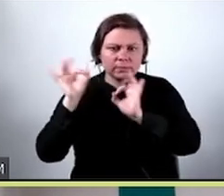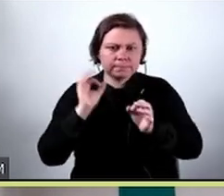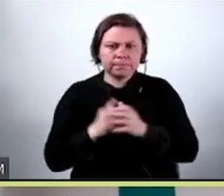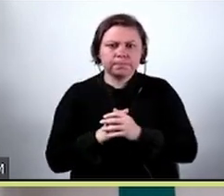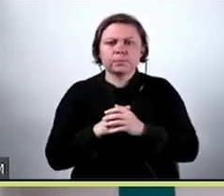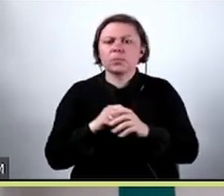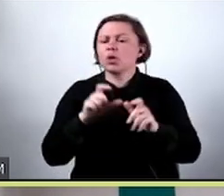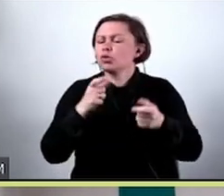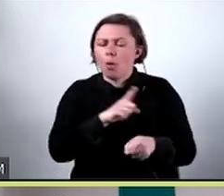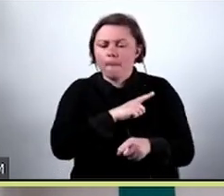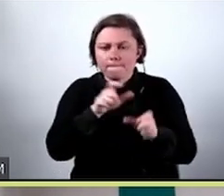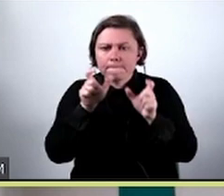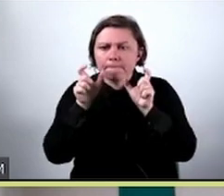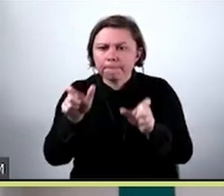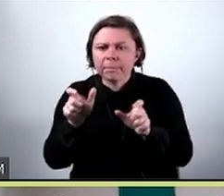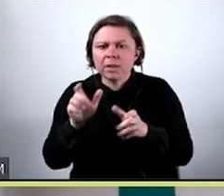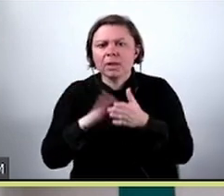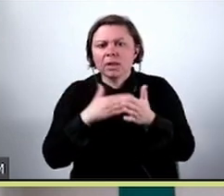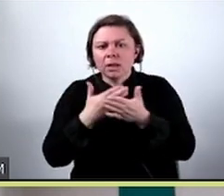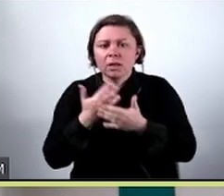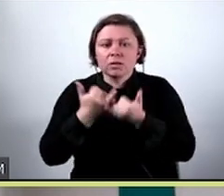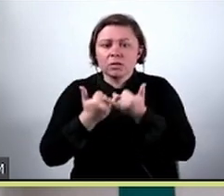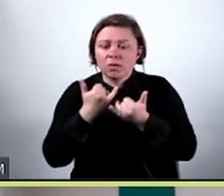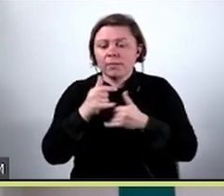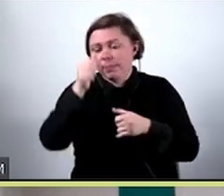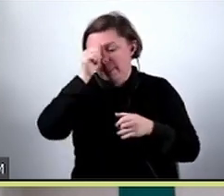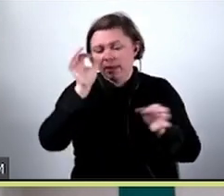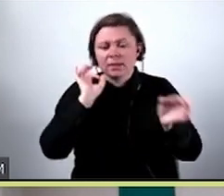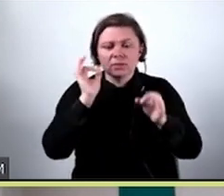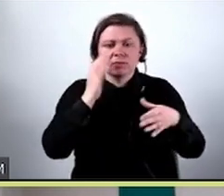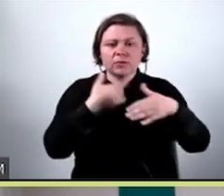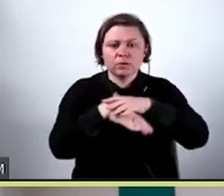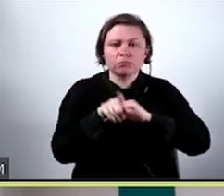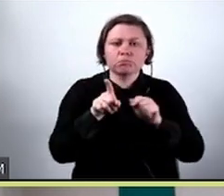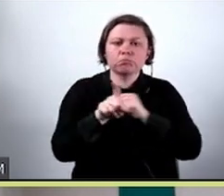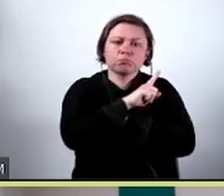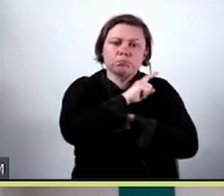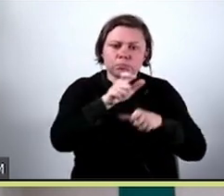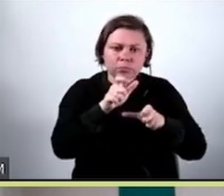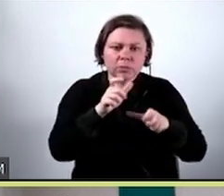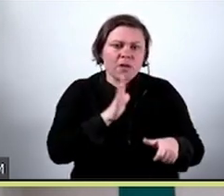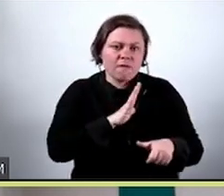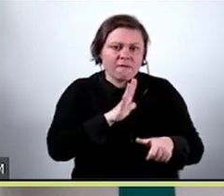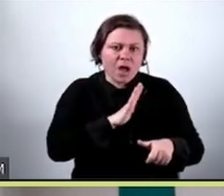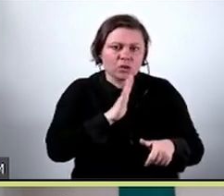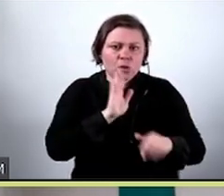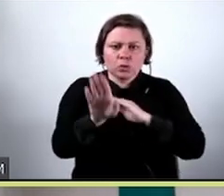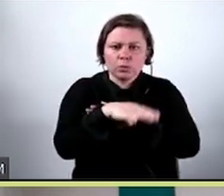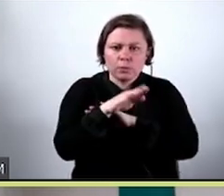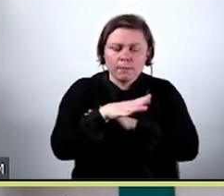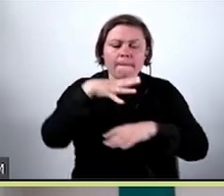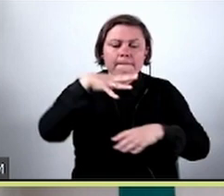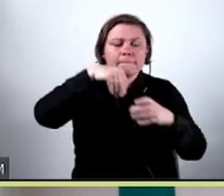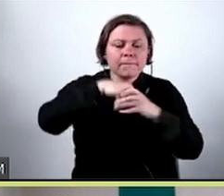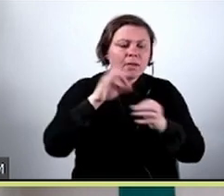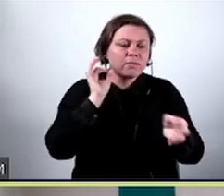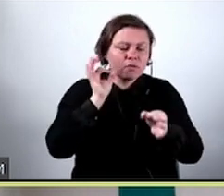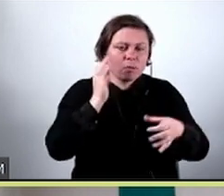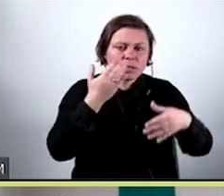monitorujemy? Przykładowo, jeżeli chodzi o dane wejściowe, możemy monitorować liczbę wartości pustych, które się pojawiają w danych wejściowych,